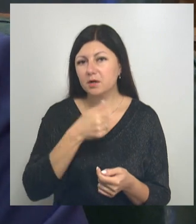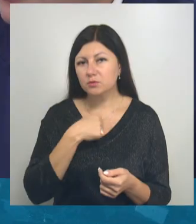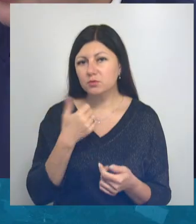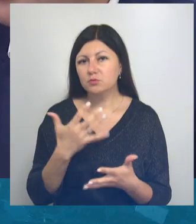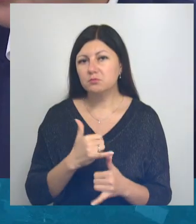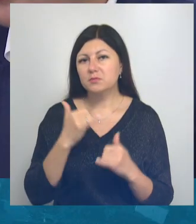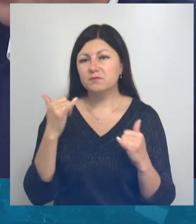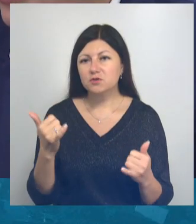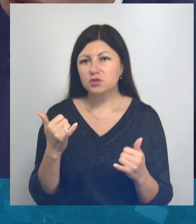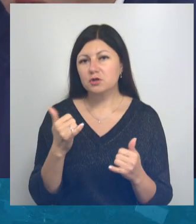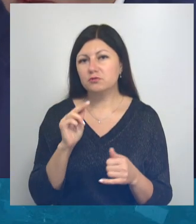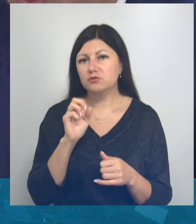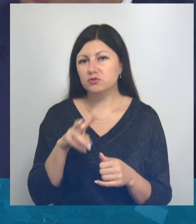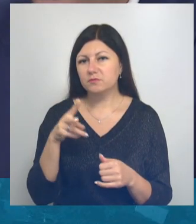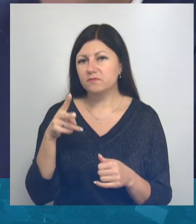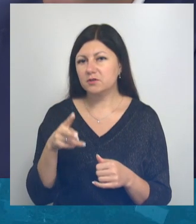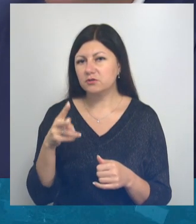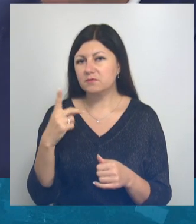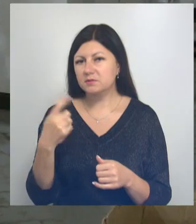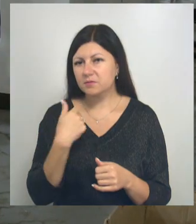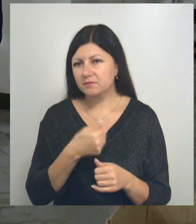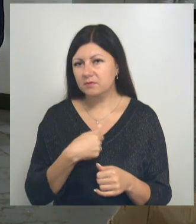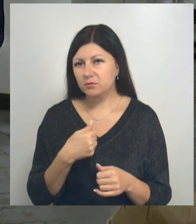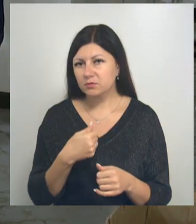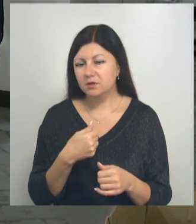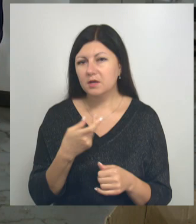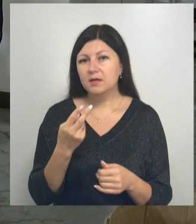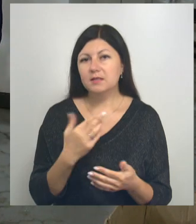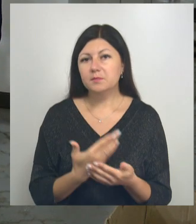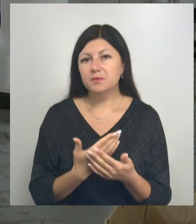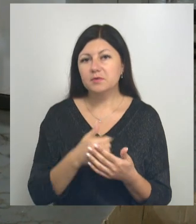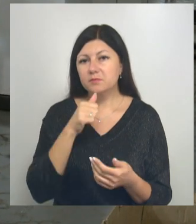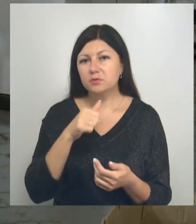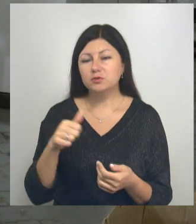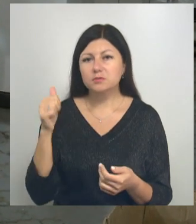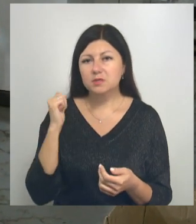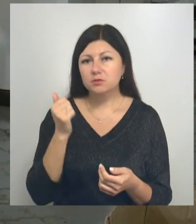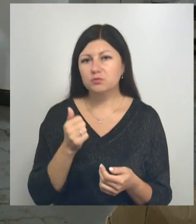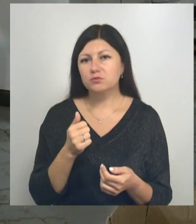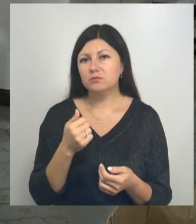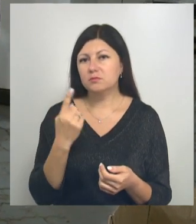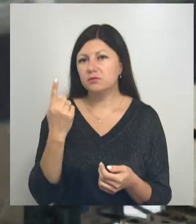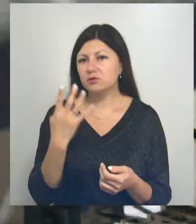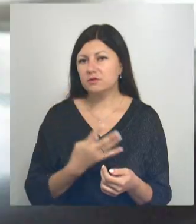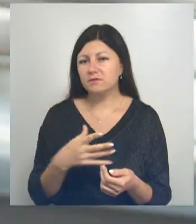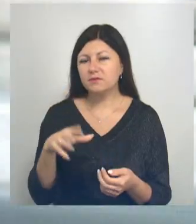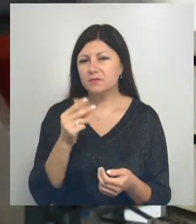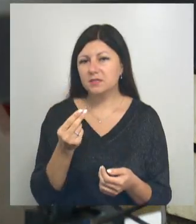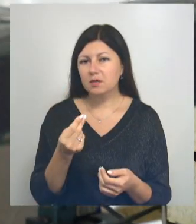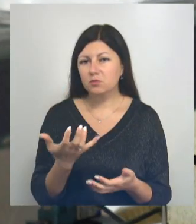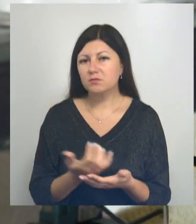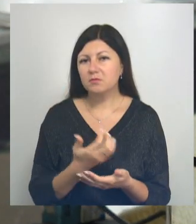уже превышают показатели 2021 года. Для примера, прошлом году практически четверть всех доходов,